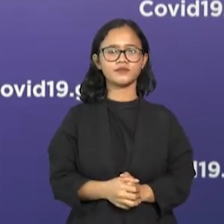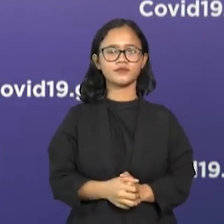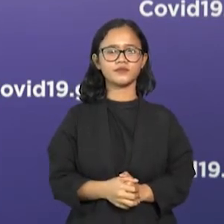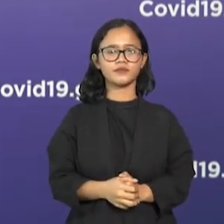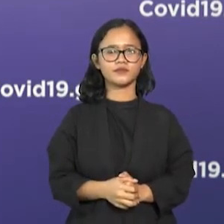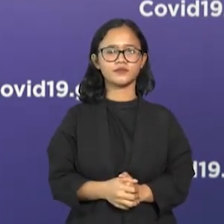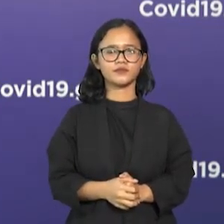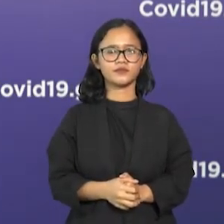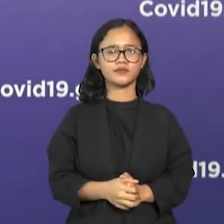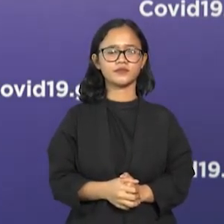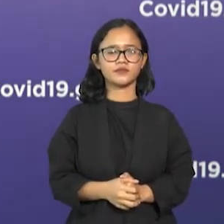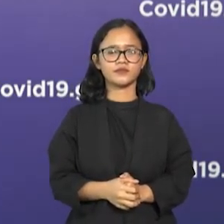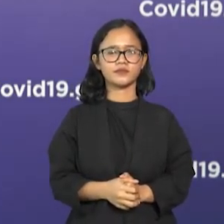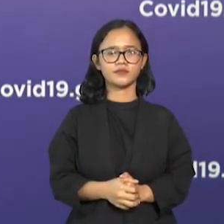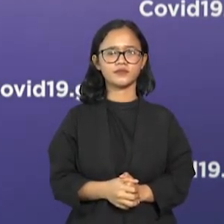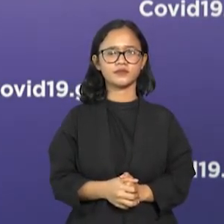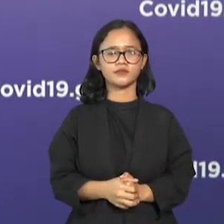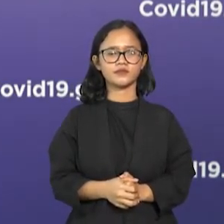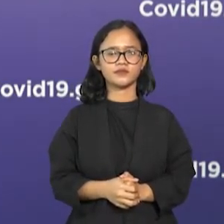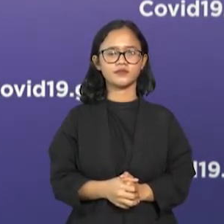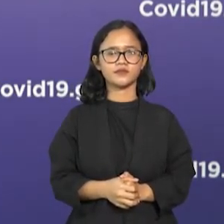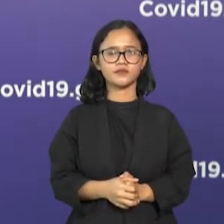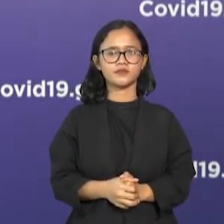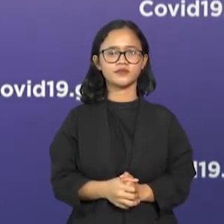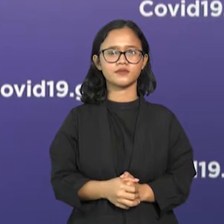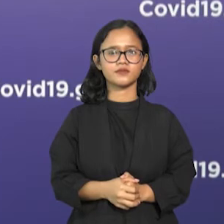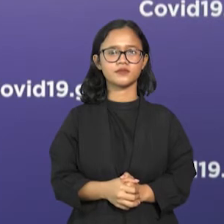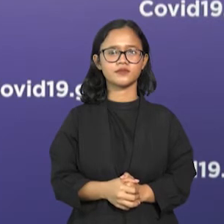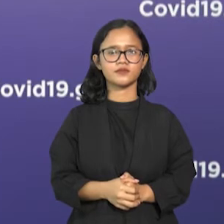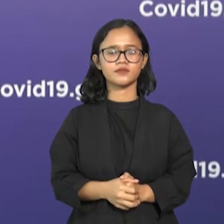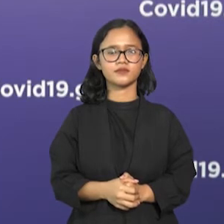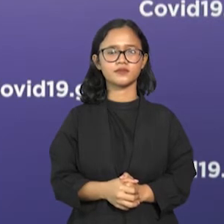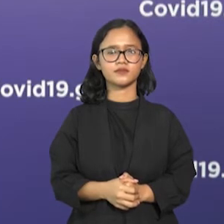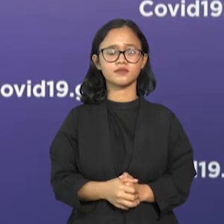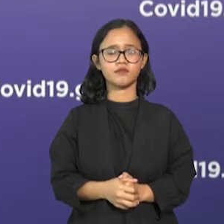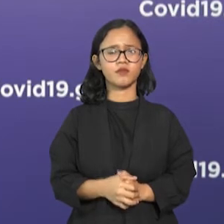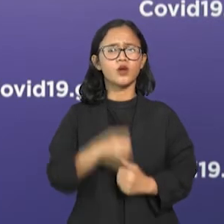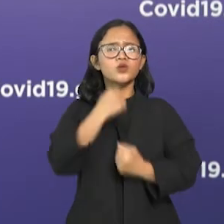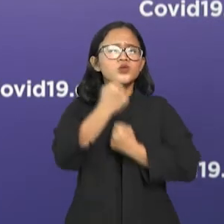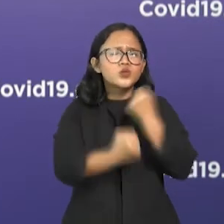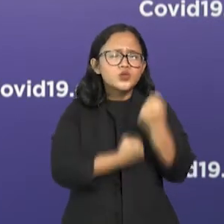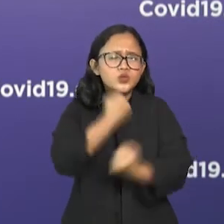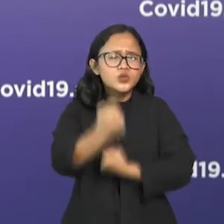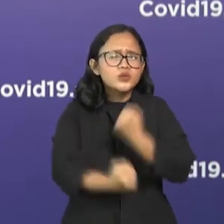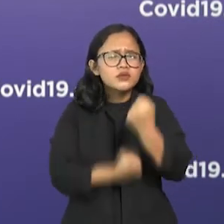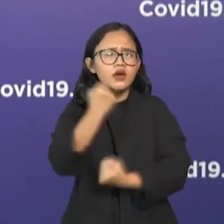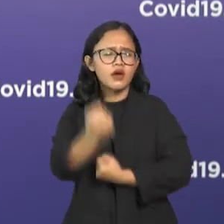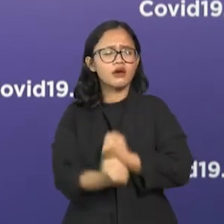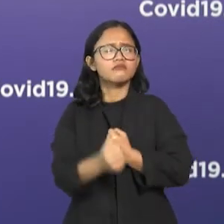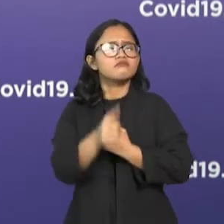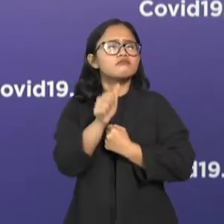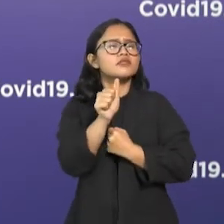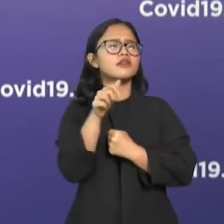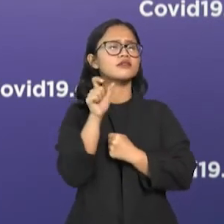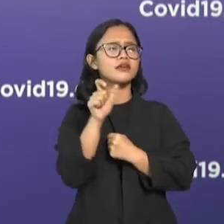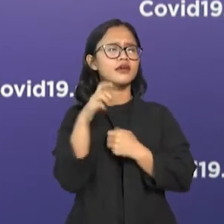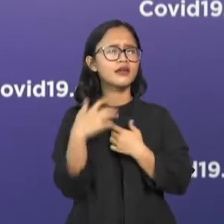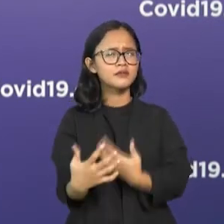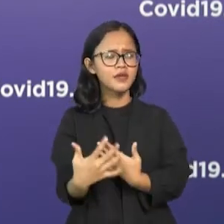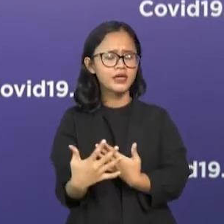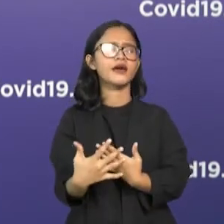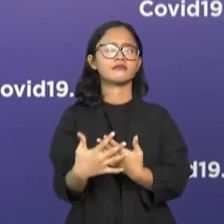pertambahan dari COVID-19 ini. Upaya yang kita bisa lakukan adalah dengan melakukan